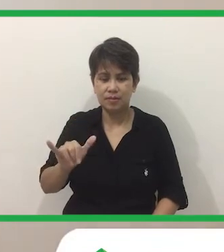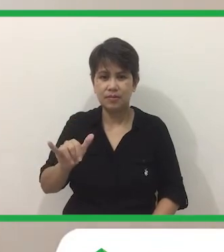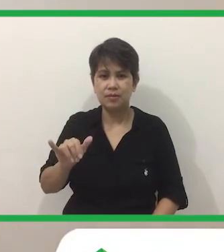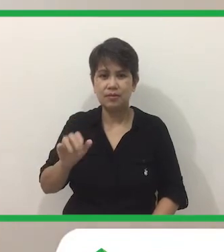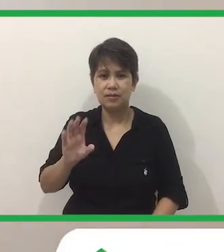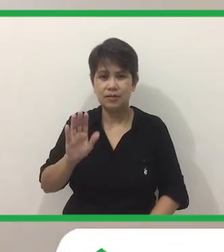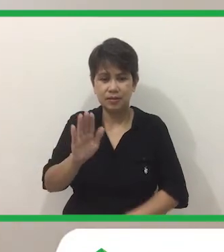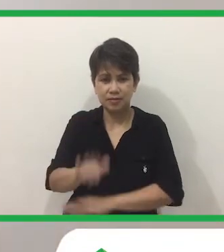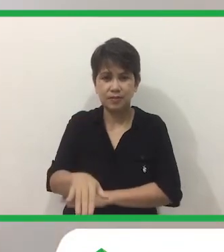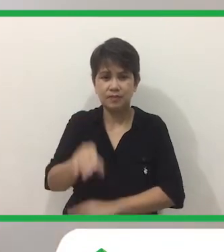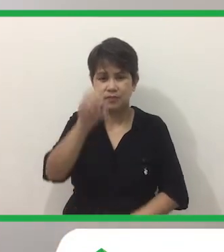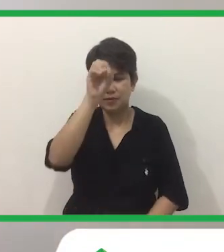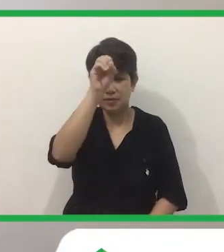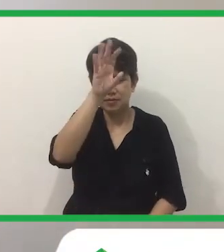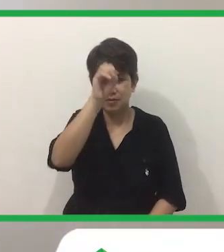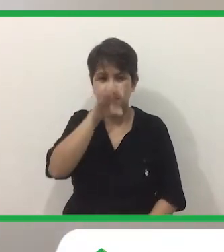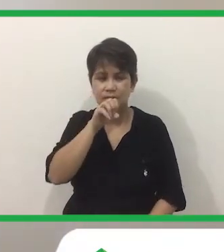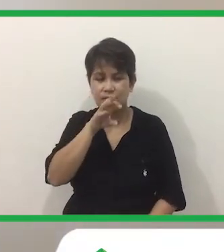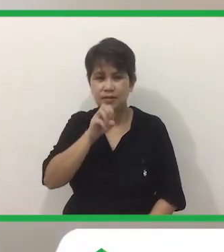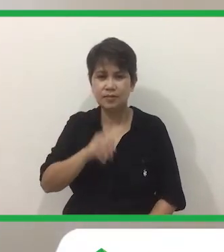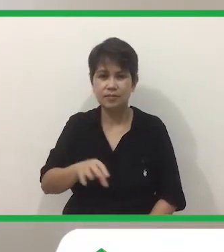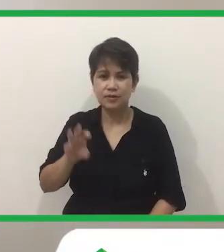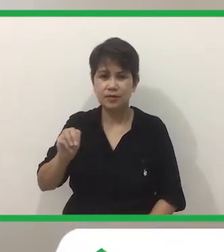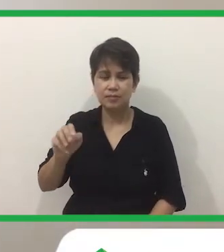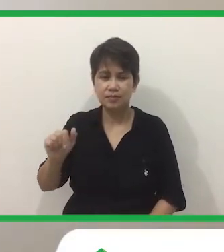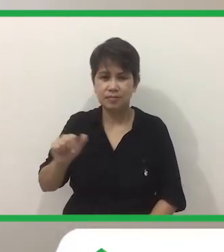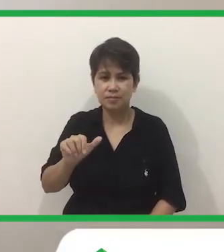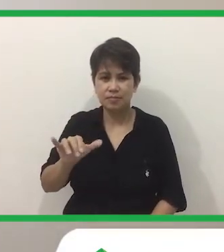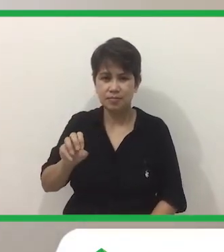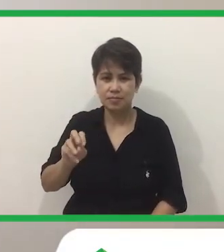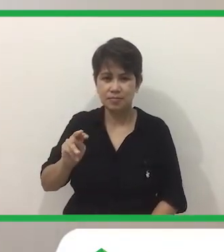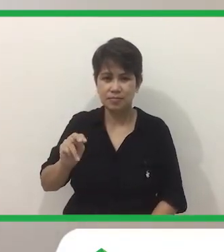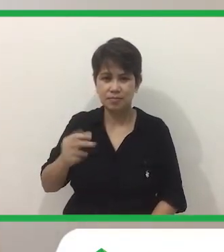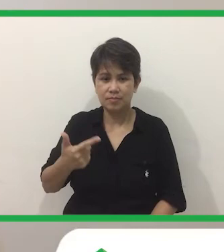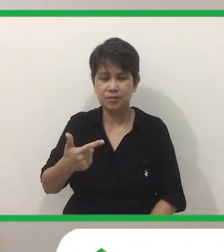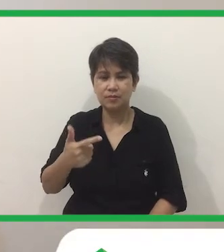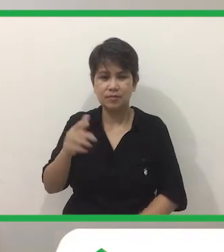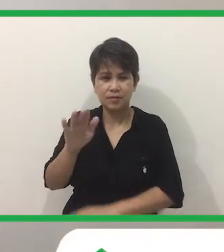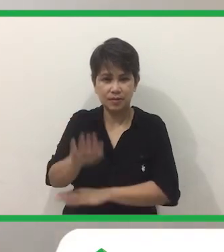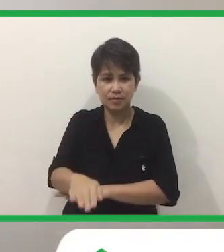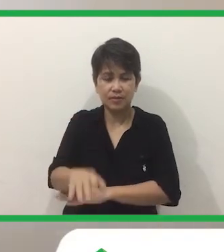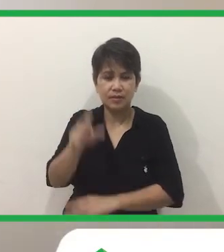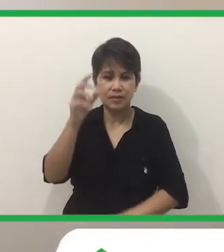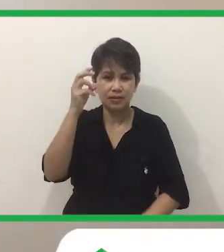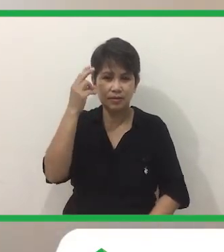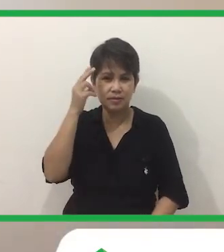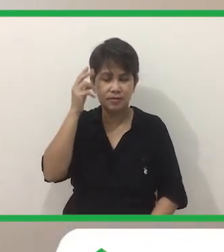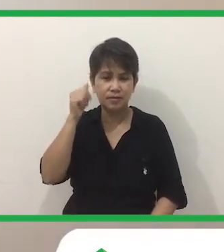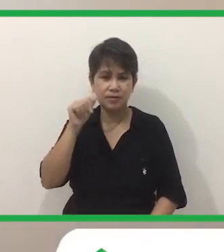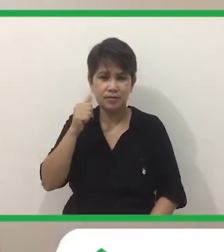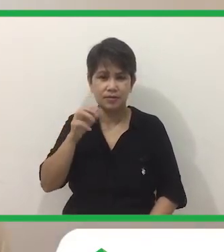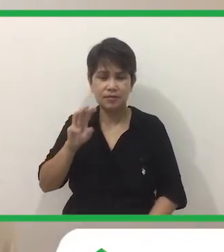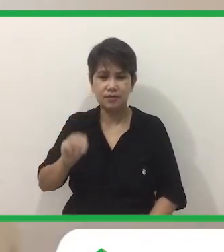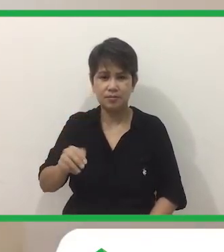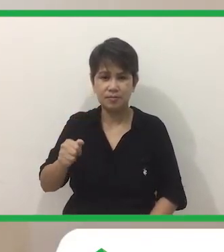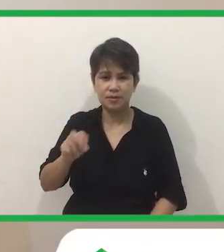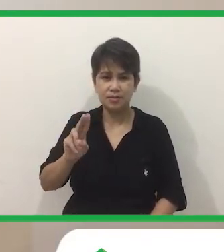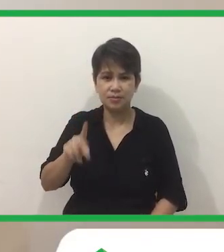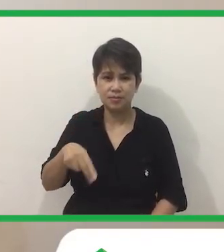Lolo At Lola Maayong Nga Gabii Tito At Tita